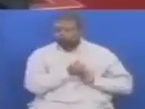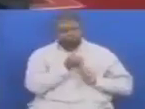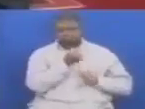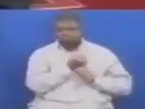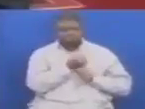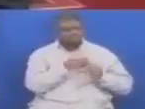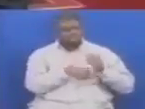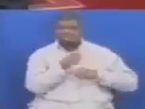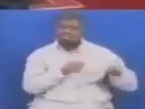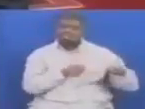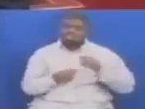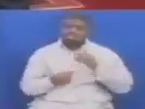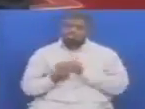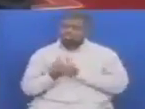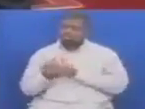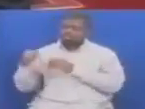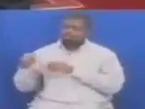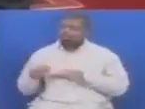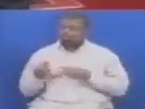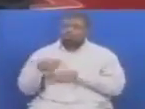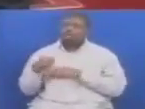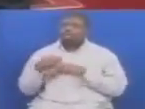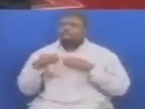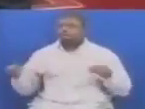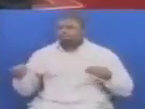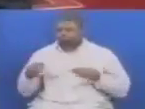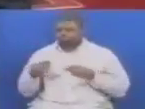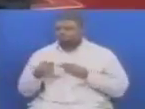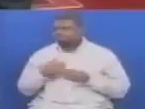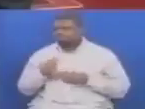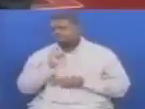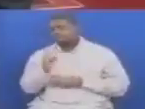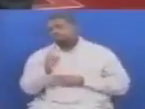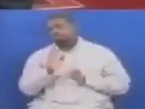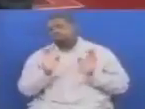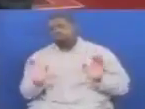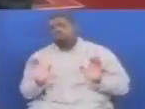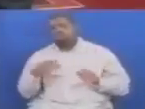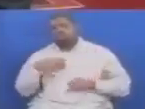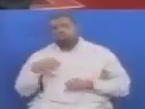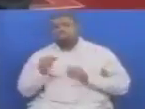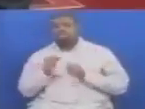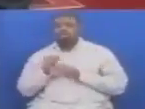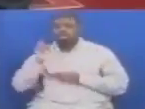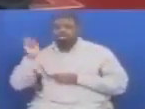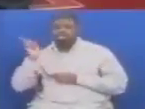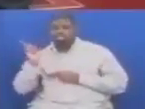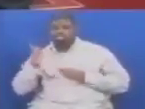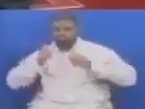Sasa kutoka na migogoro hii ya mda mrefu Nelitoa agizo kwa wizara maliasili na utali